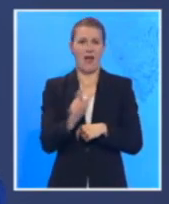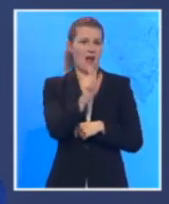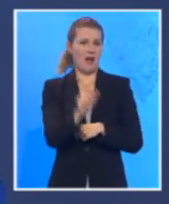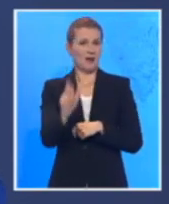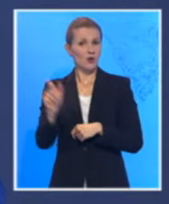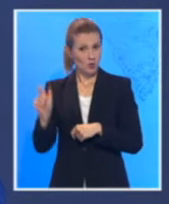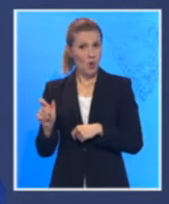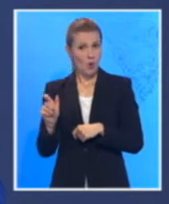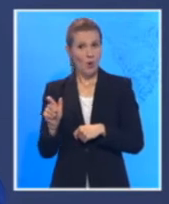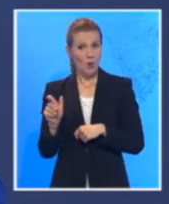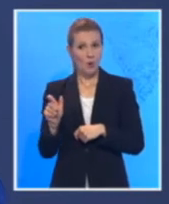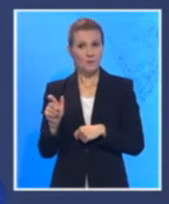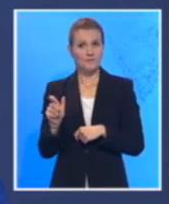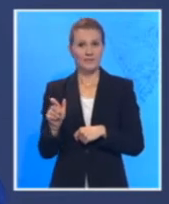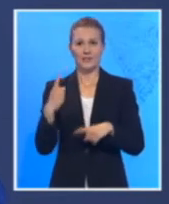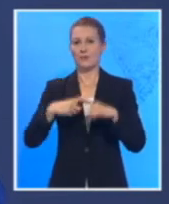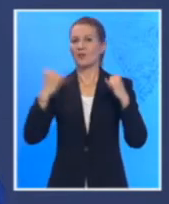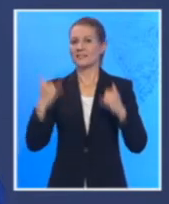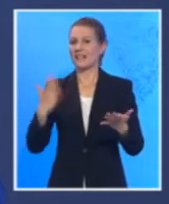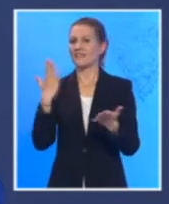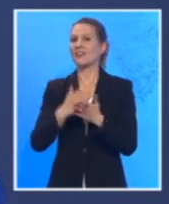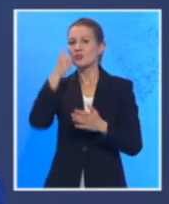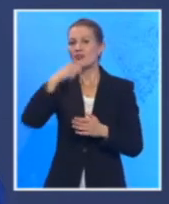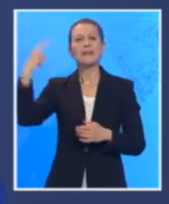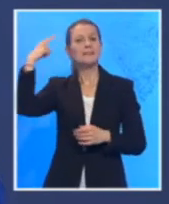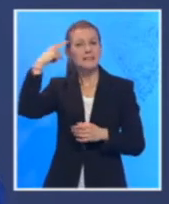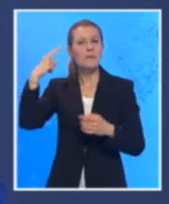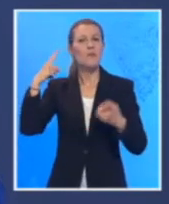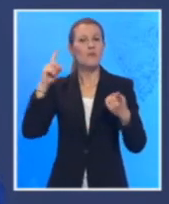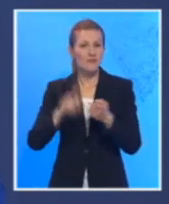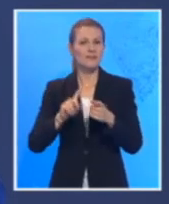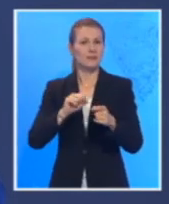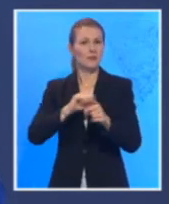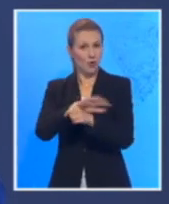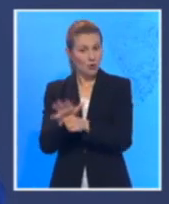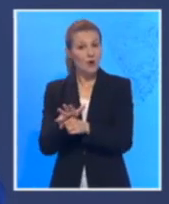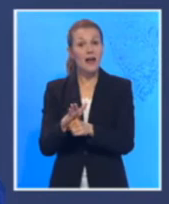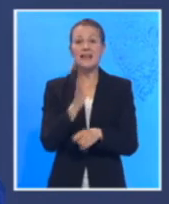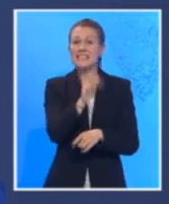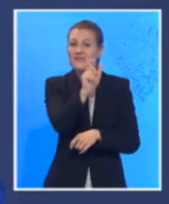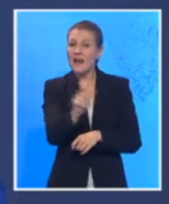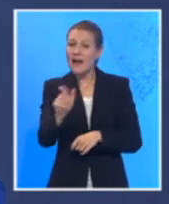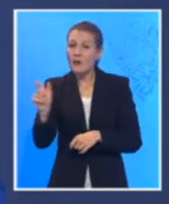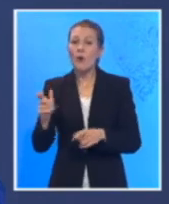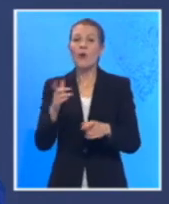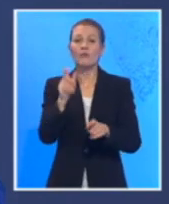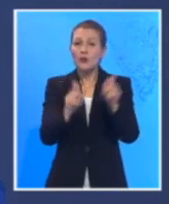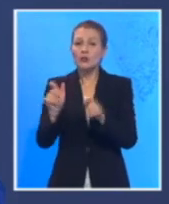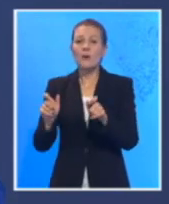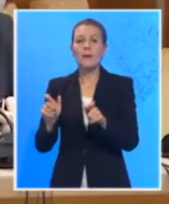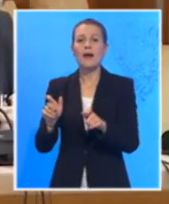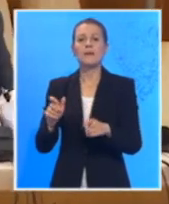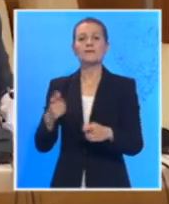imajući u vidu sva ova seznanja koje sada imamo i u kojome pričamo, da svako od nas napravi svoja